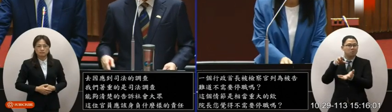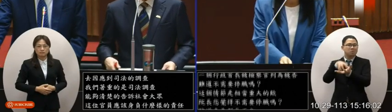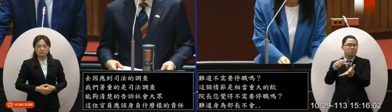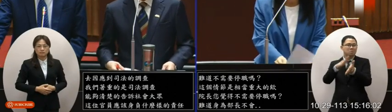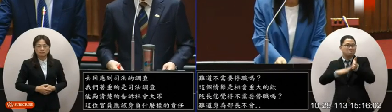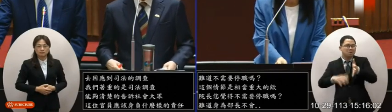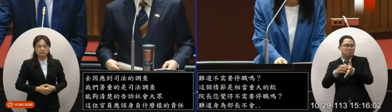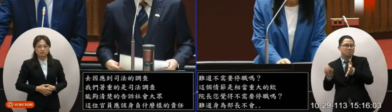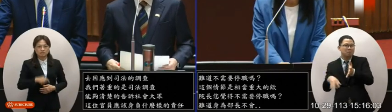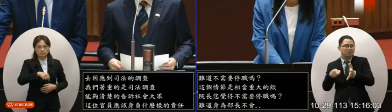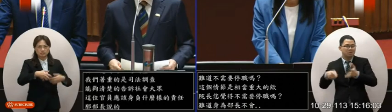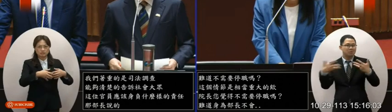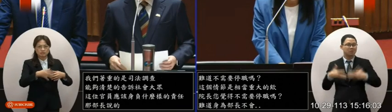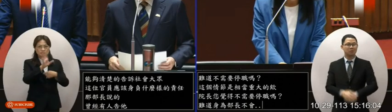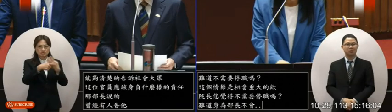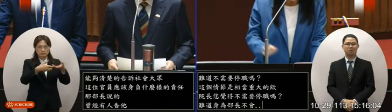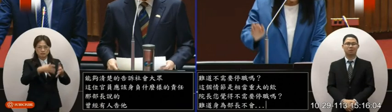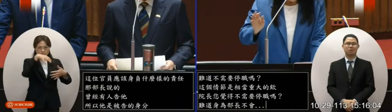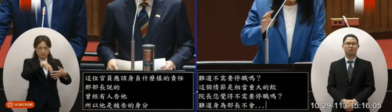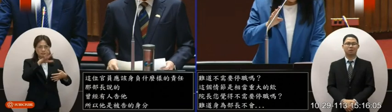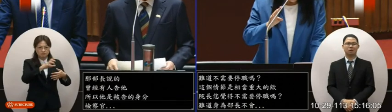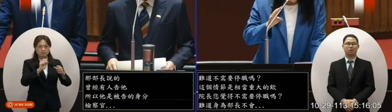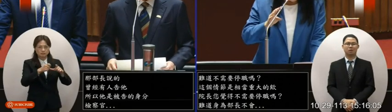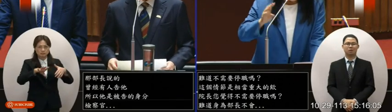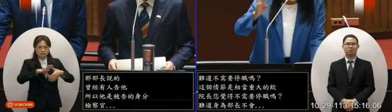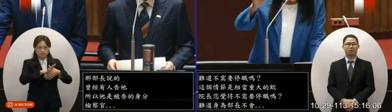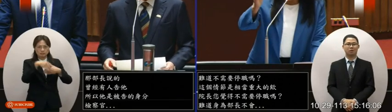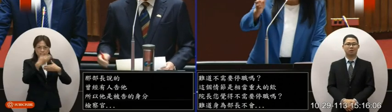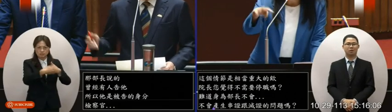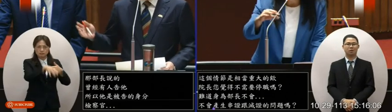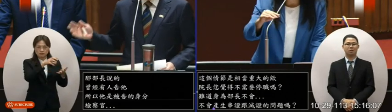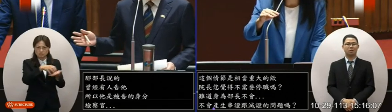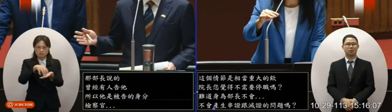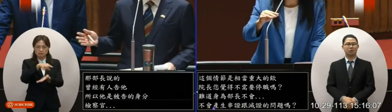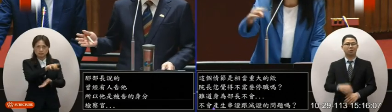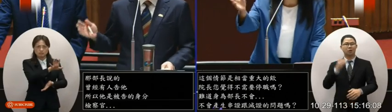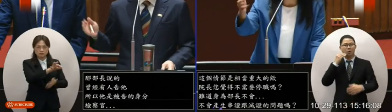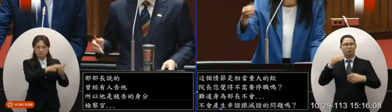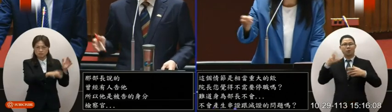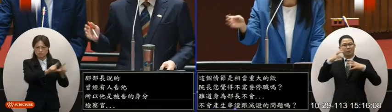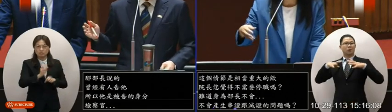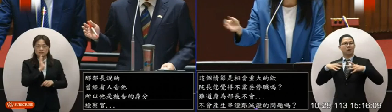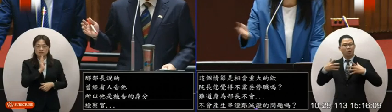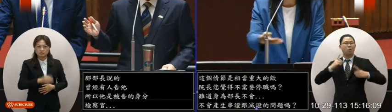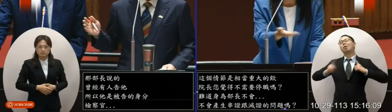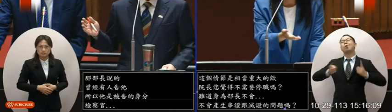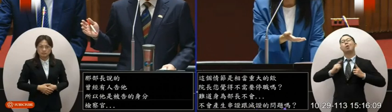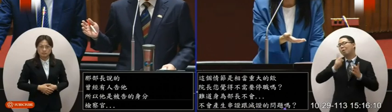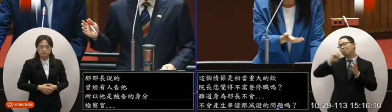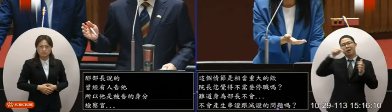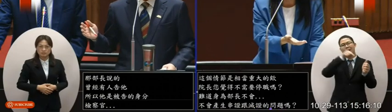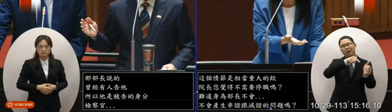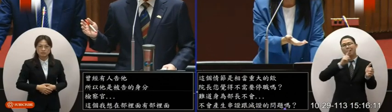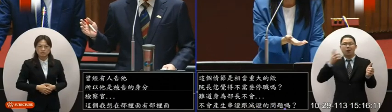部裡面有部裡面整個公文處理的這個制度因為我會要求難道檢察官是隨便代案隨便把